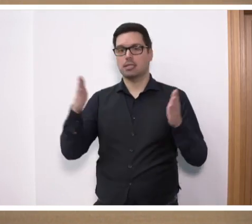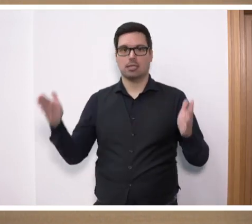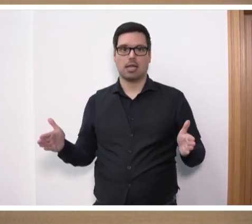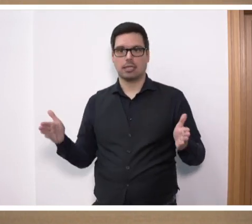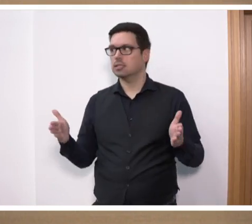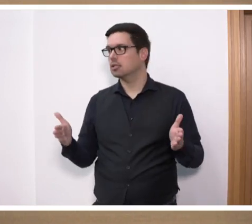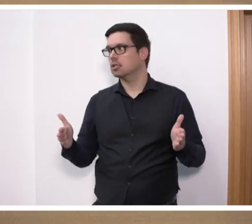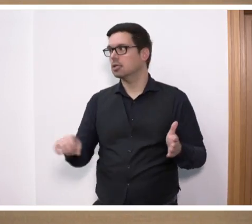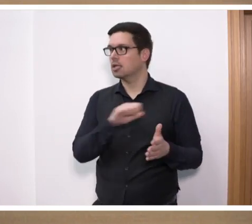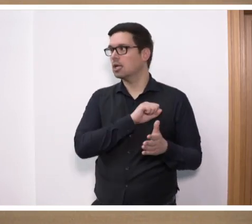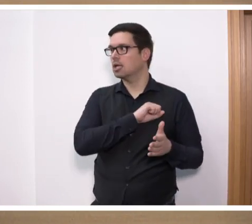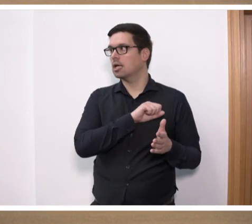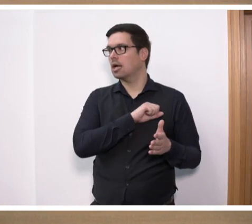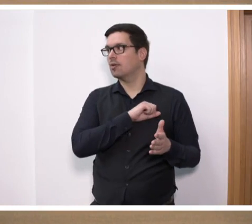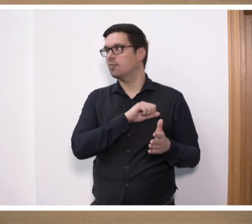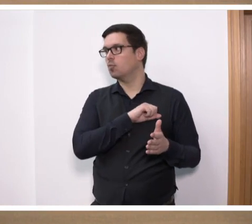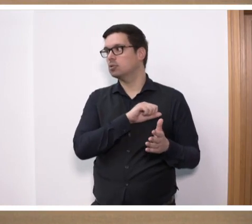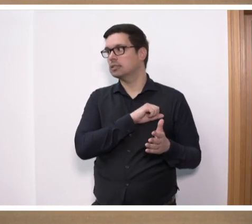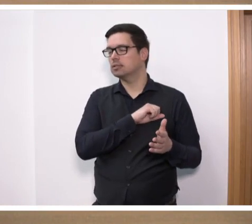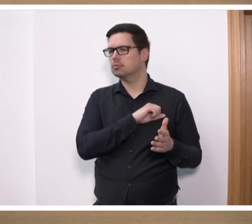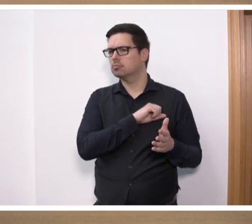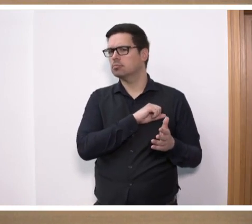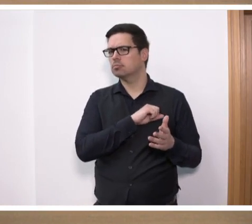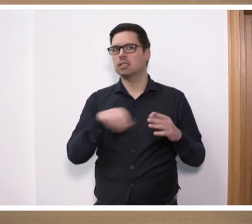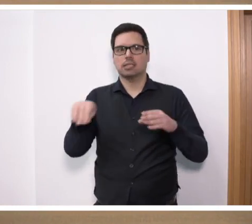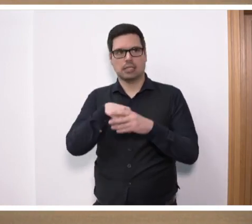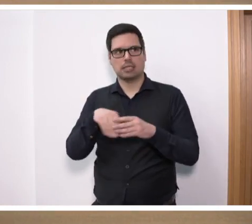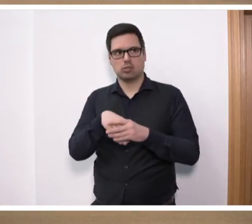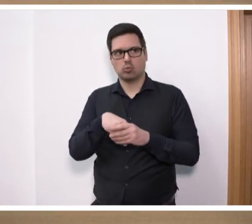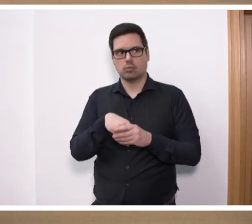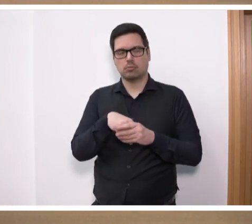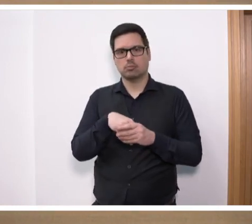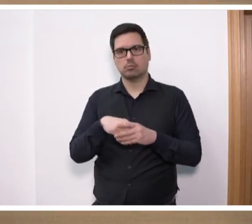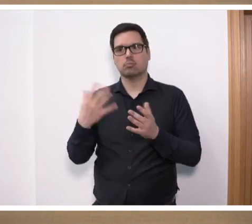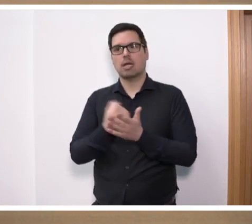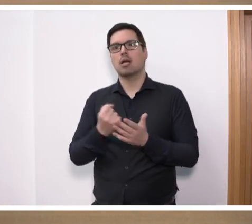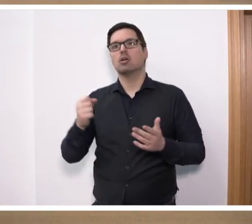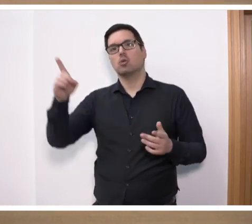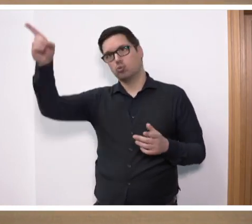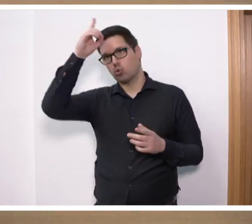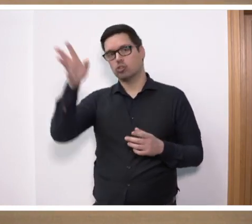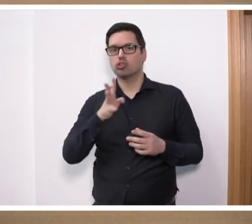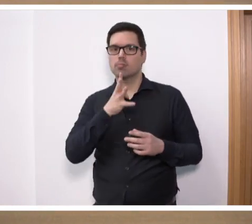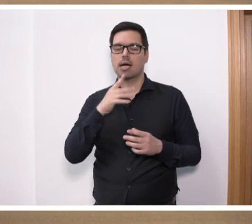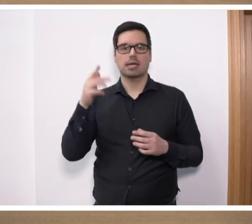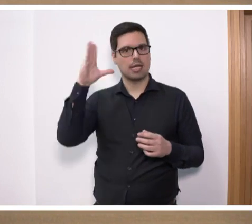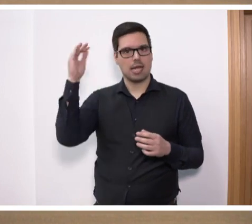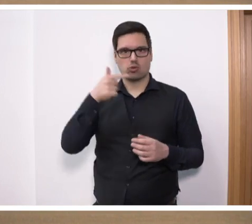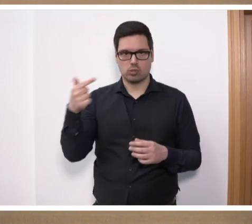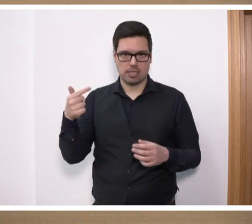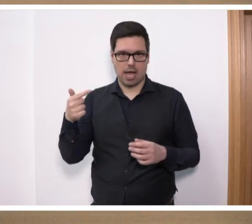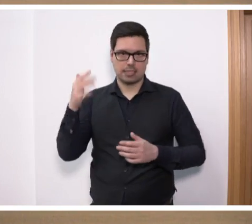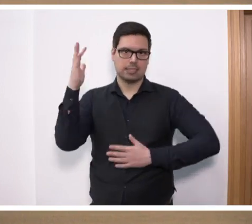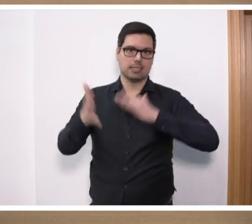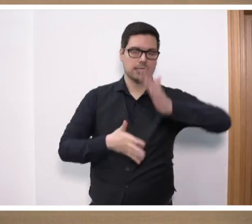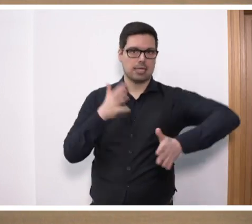Erfolgsgarant für eine gelungene Integration ist das Beherrschen der deutschen Sprache. Stefan Toskani hat das sehr, sehr